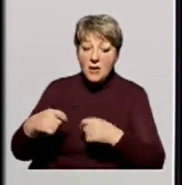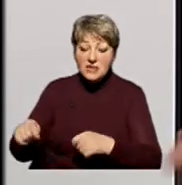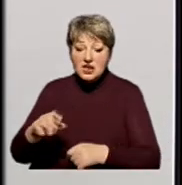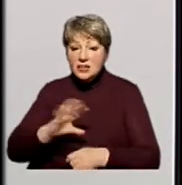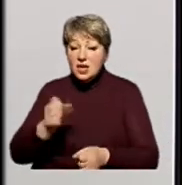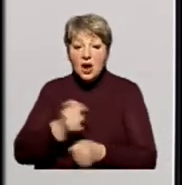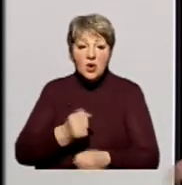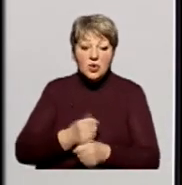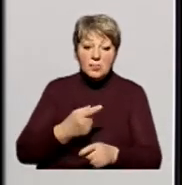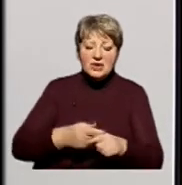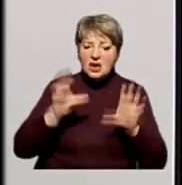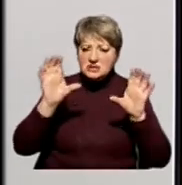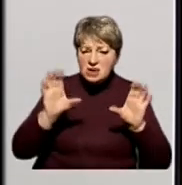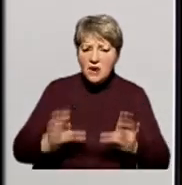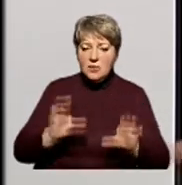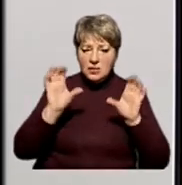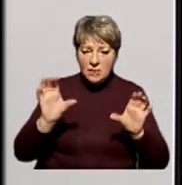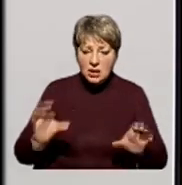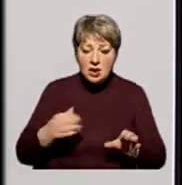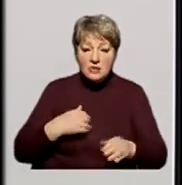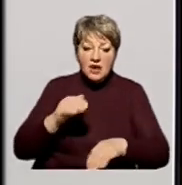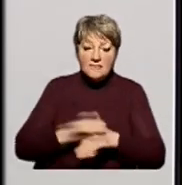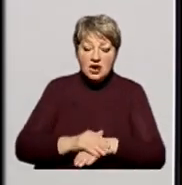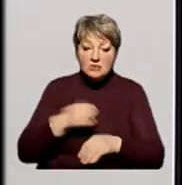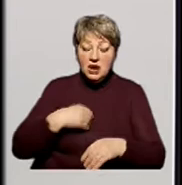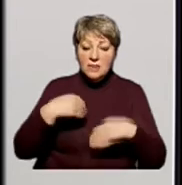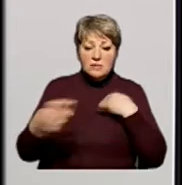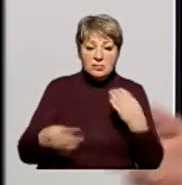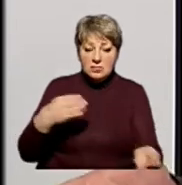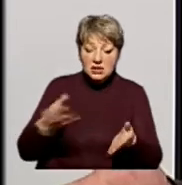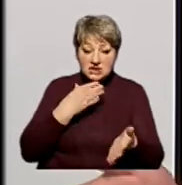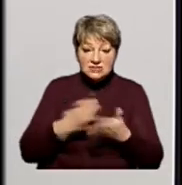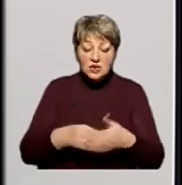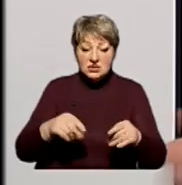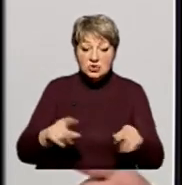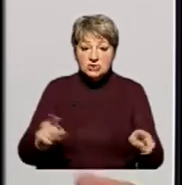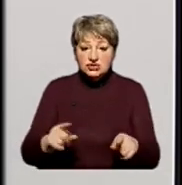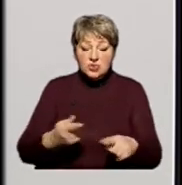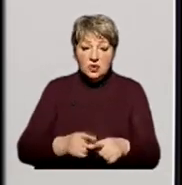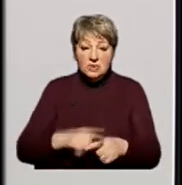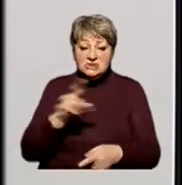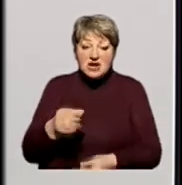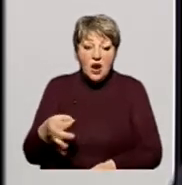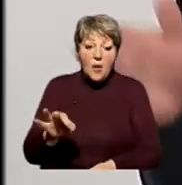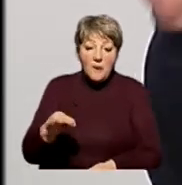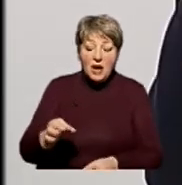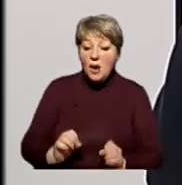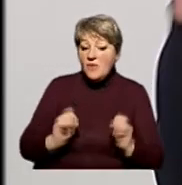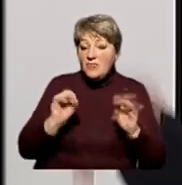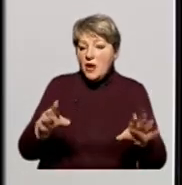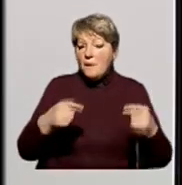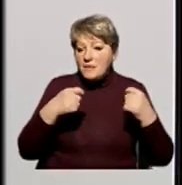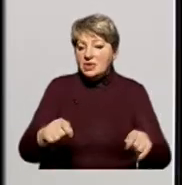не робити оці закони, коли фактично ми віддаємо зараз свою землю, те, що провокують, буквально за якісь копійки віддати,